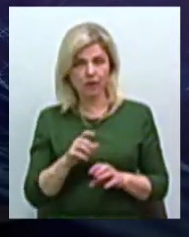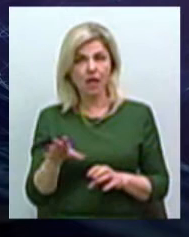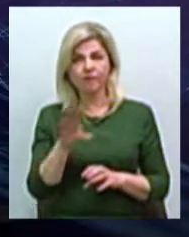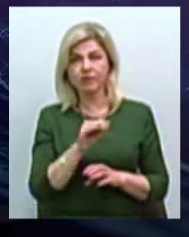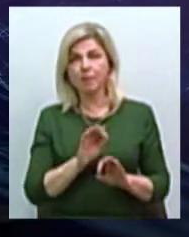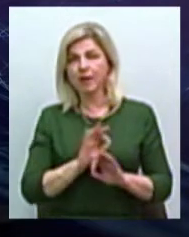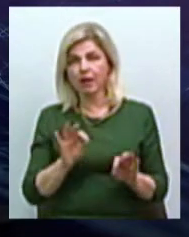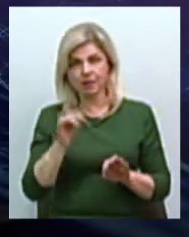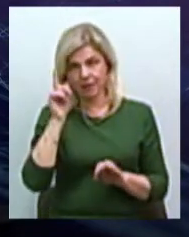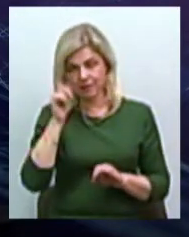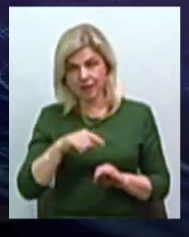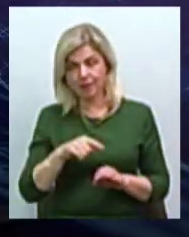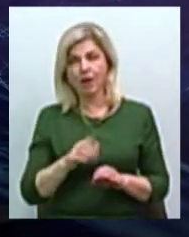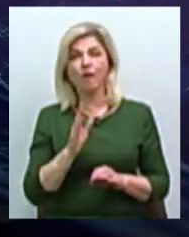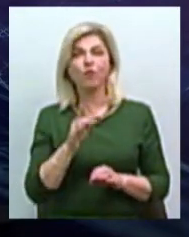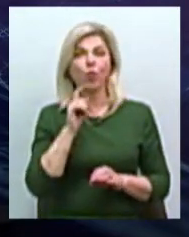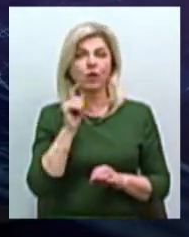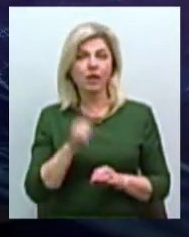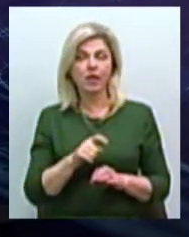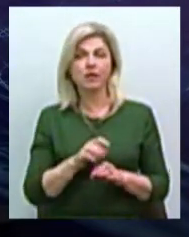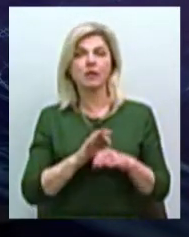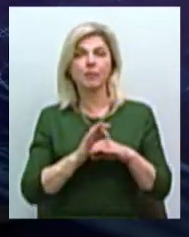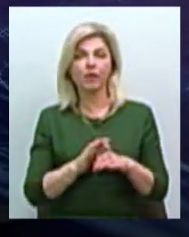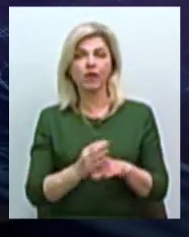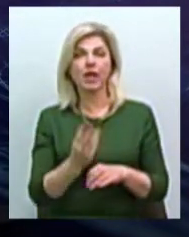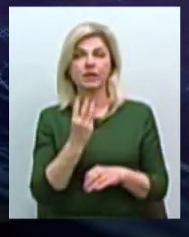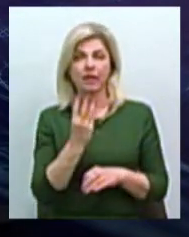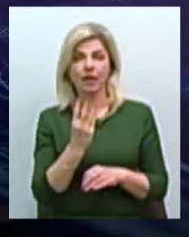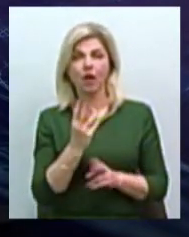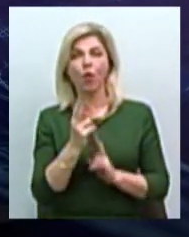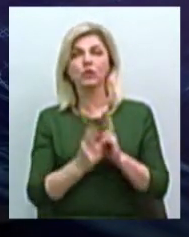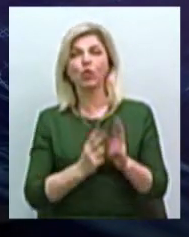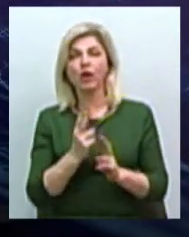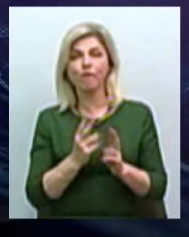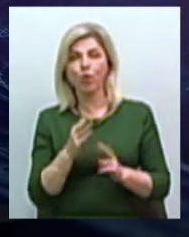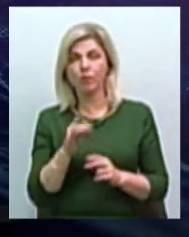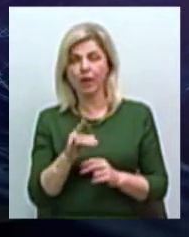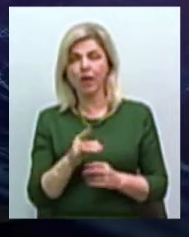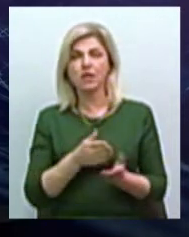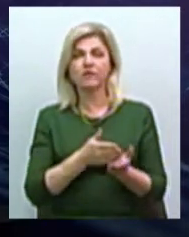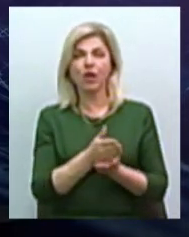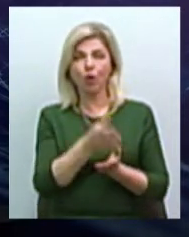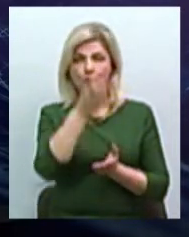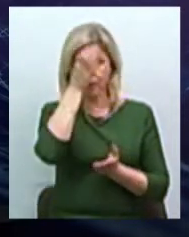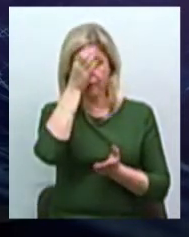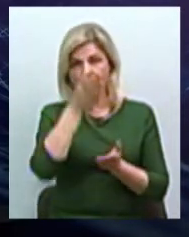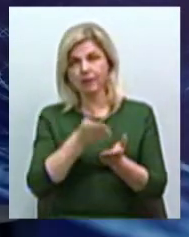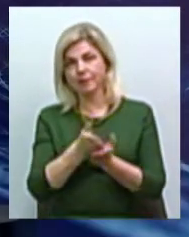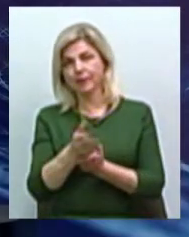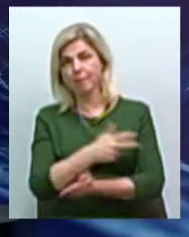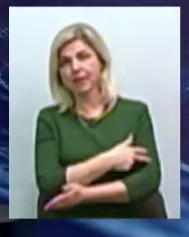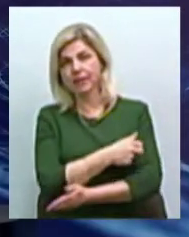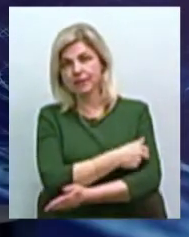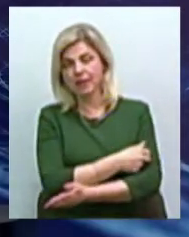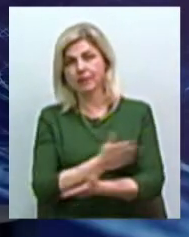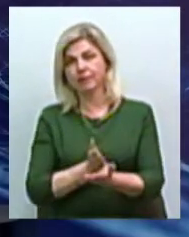в Україні ідут три основні реформа – реформа в сфере образовання, медицины і містного